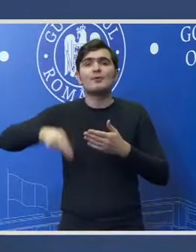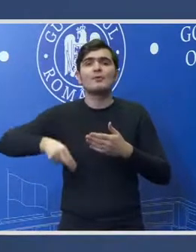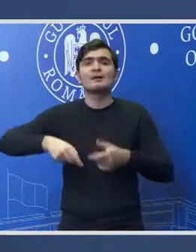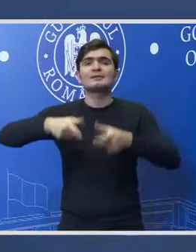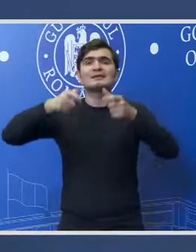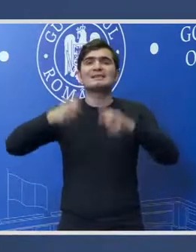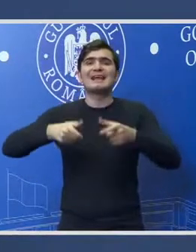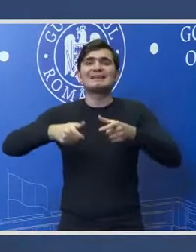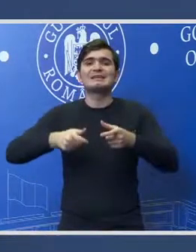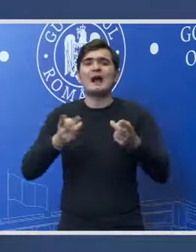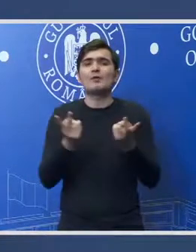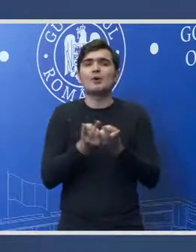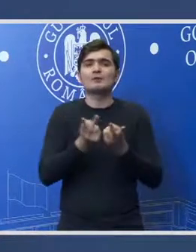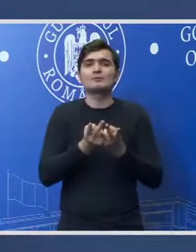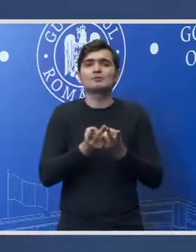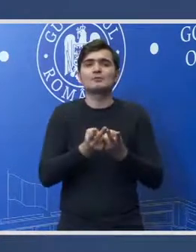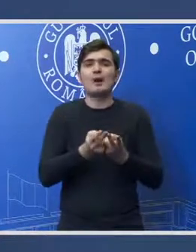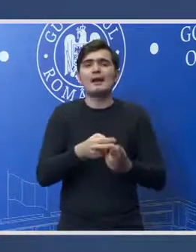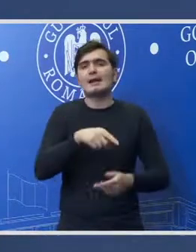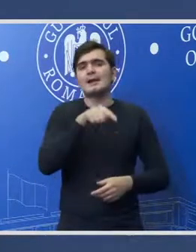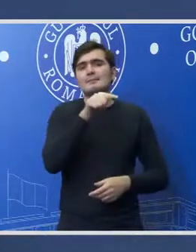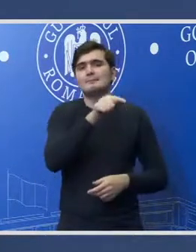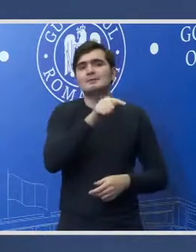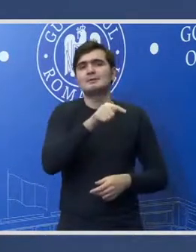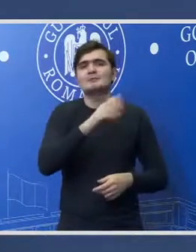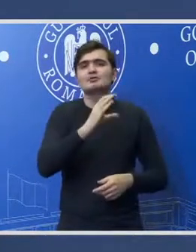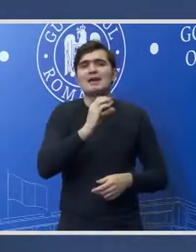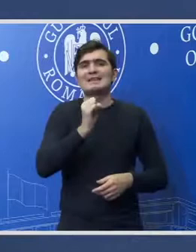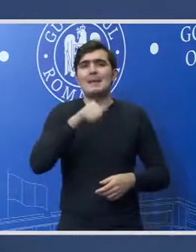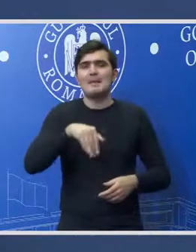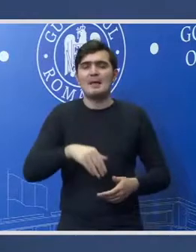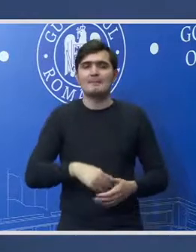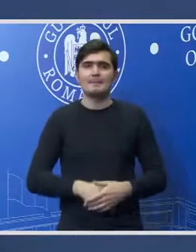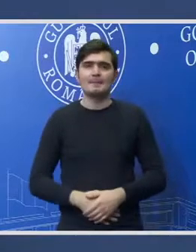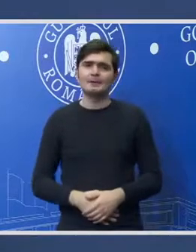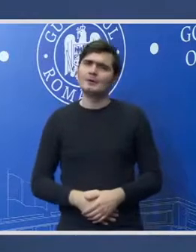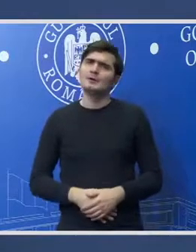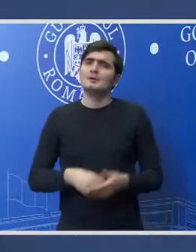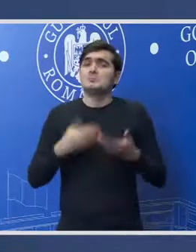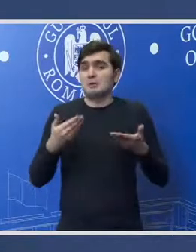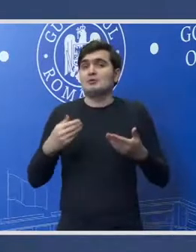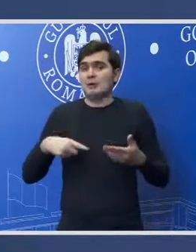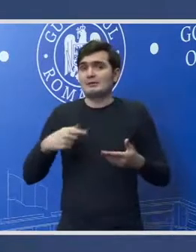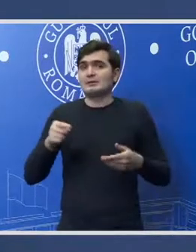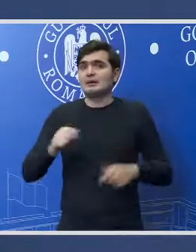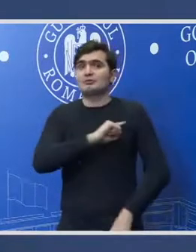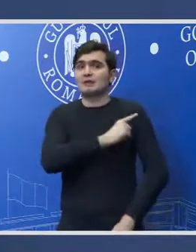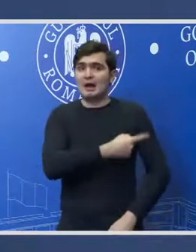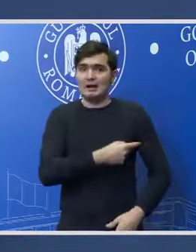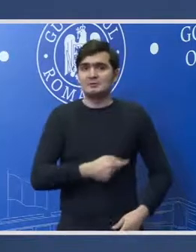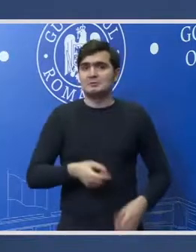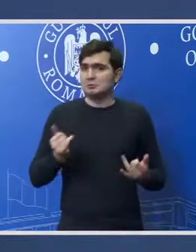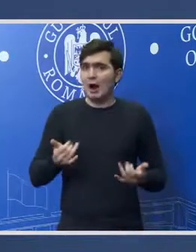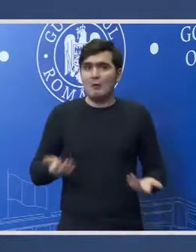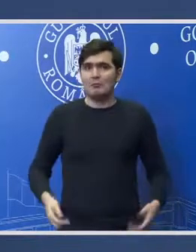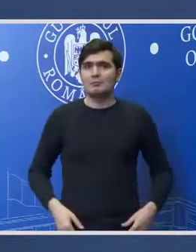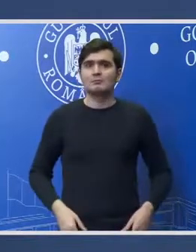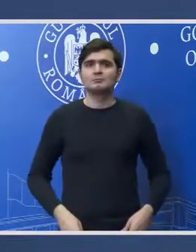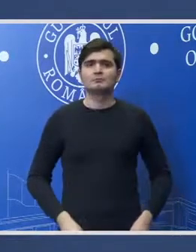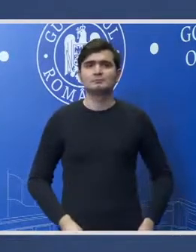corespunzătoare din cadrul CSM deci există asemenea garanții și în prezent